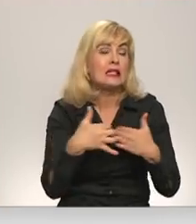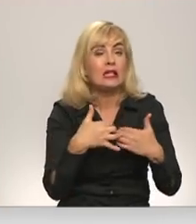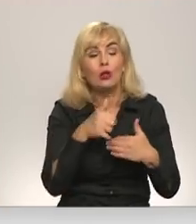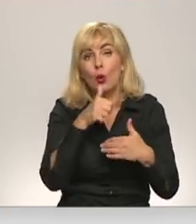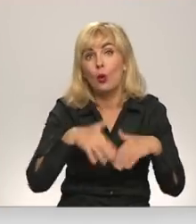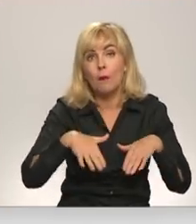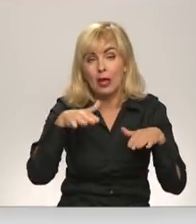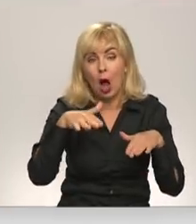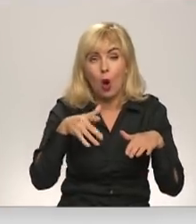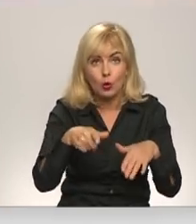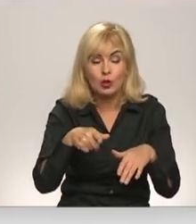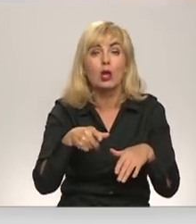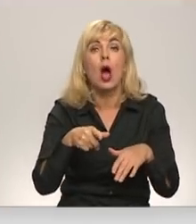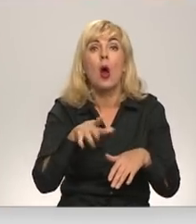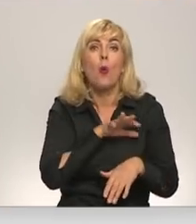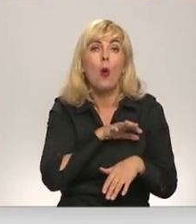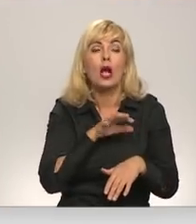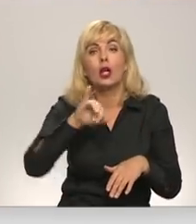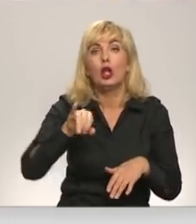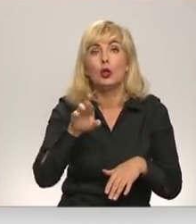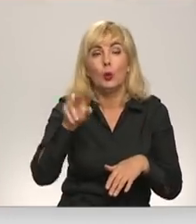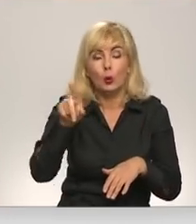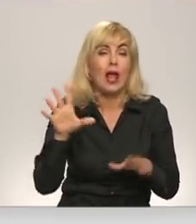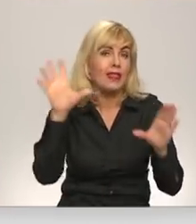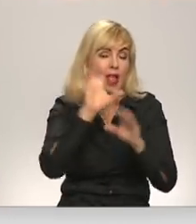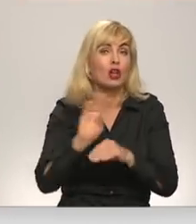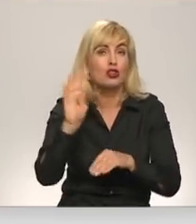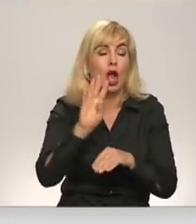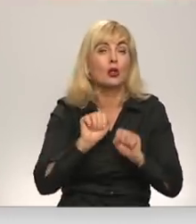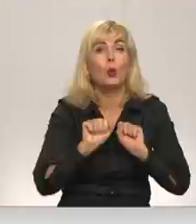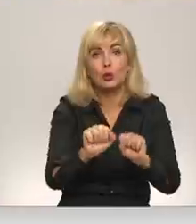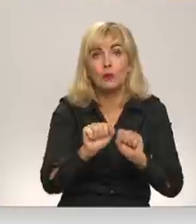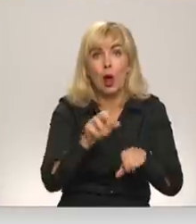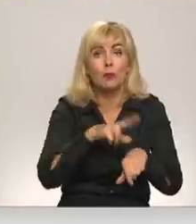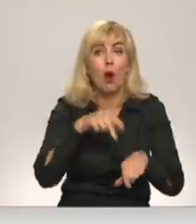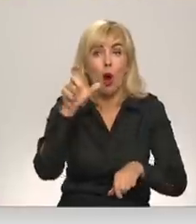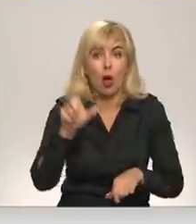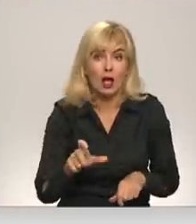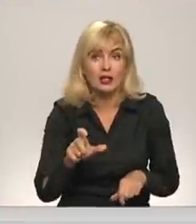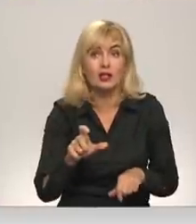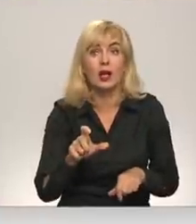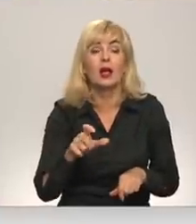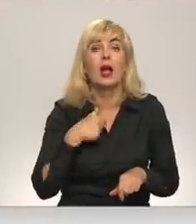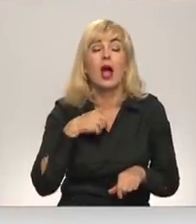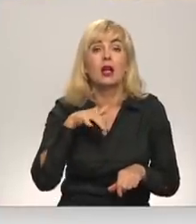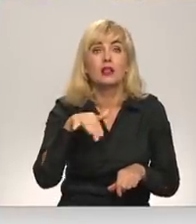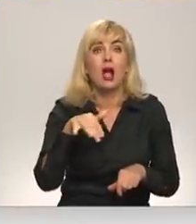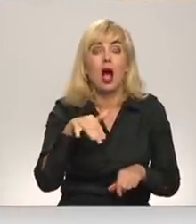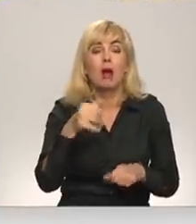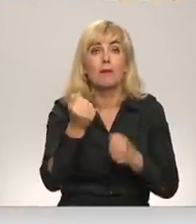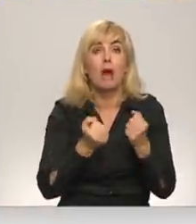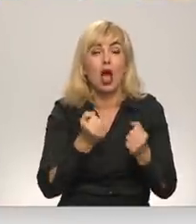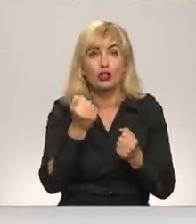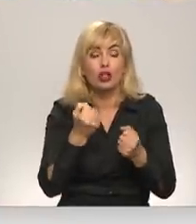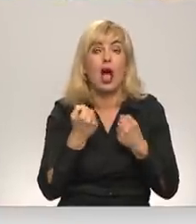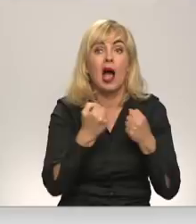plūdes sakām, sastopa Mogrēnieti juri. Arī viņu naktie pulkstens četriem uzmodināja policiju. Lai aizdara mašīnas. Mašīnas aizdinām un